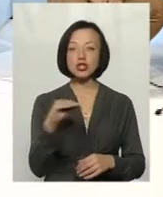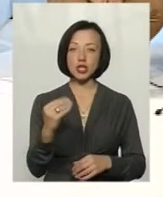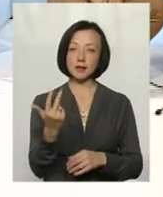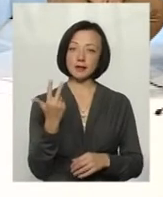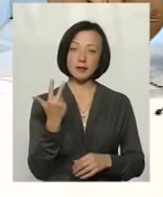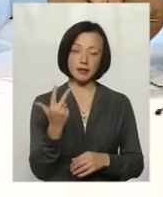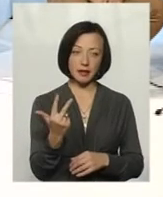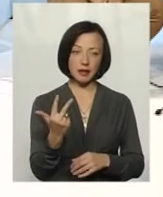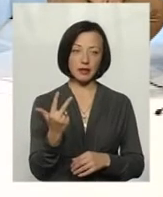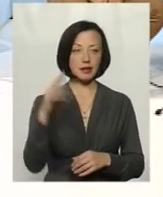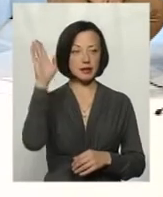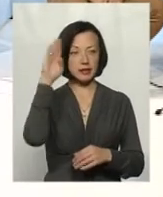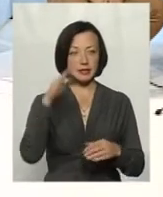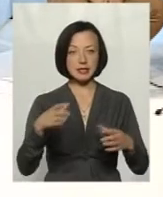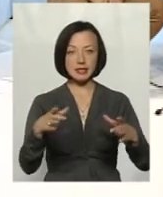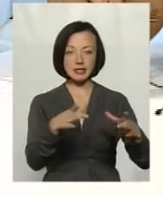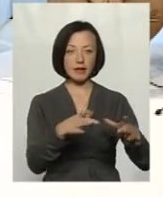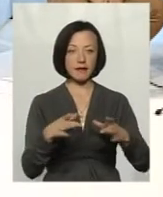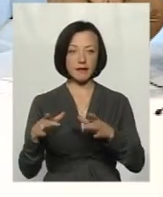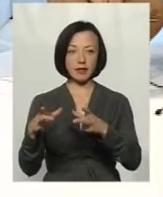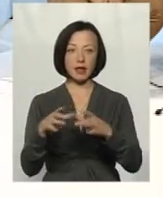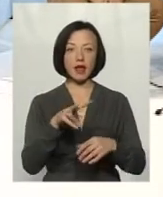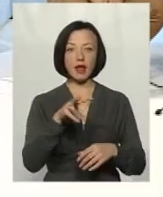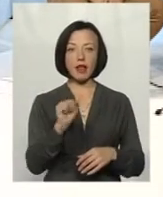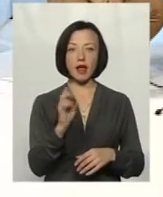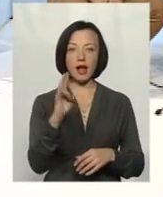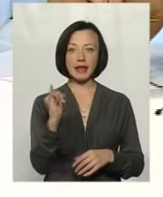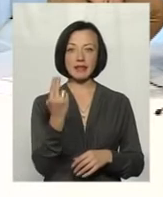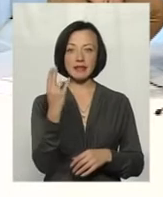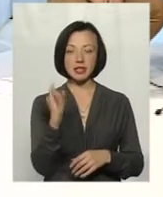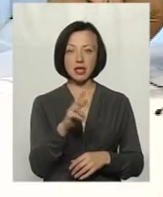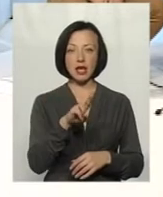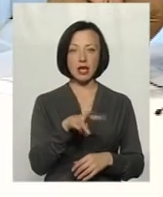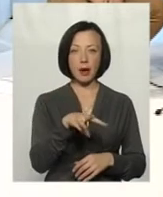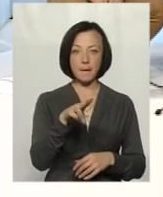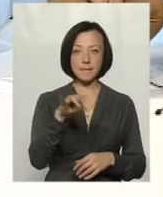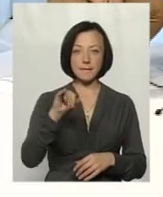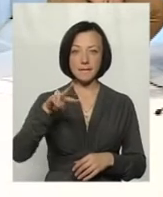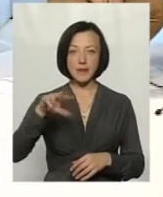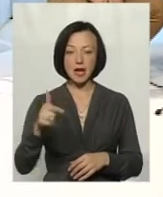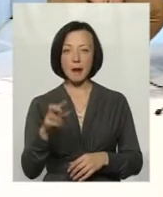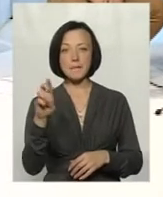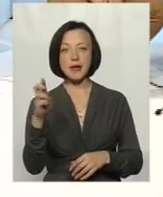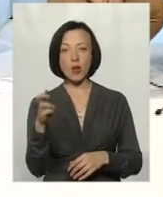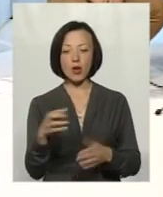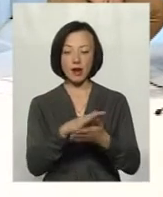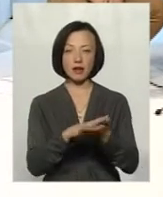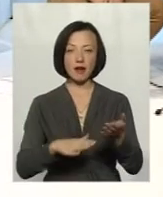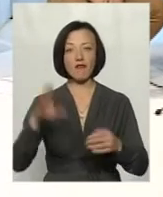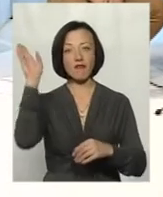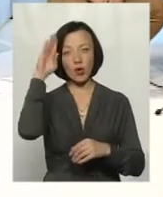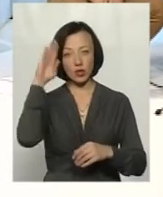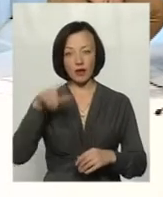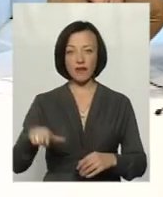ставки. В Ланівцях, Ямполі, Білогір'ї і так далі. І вода в